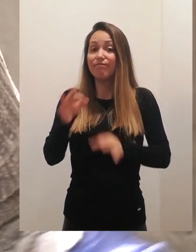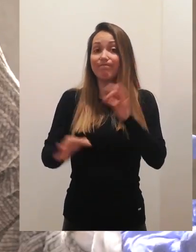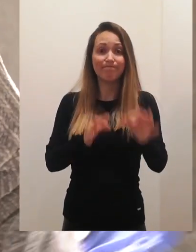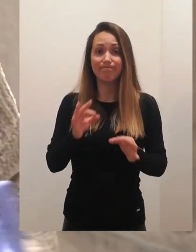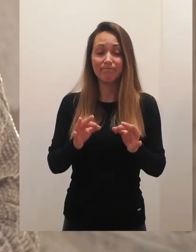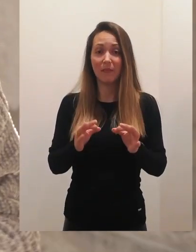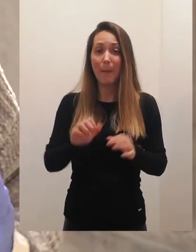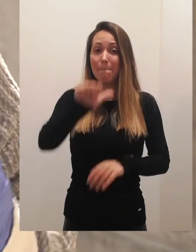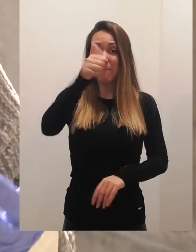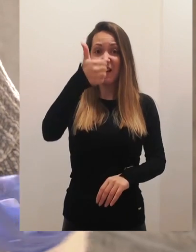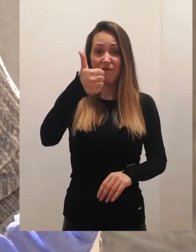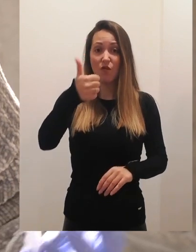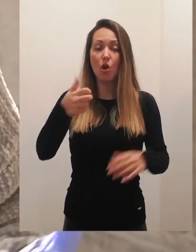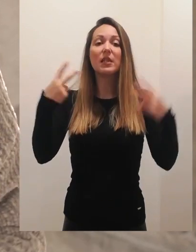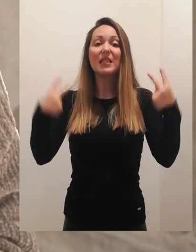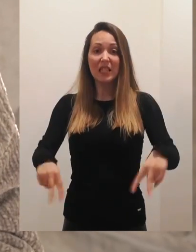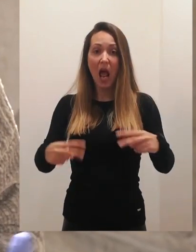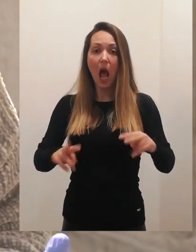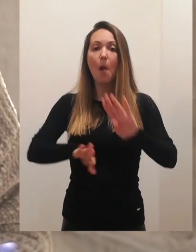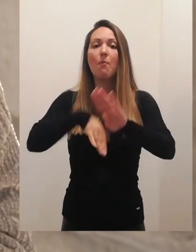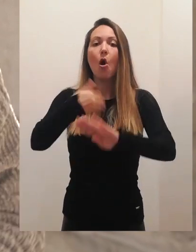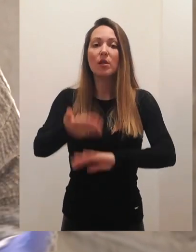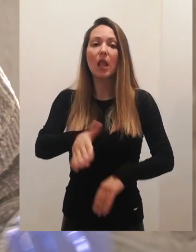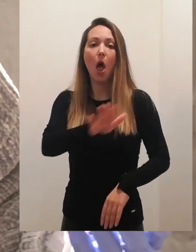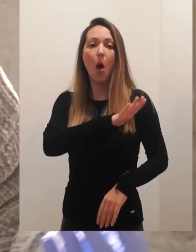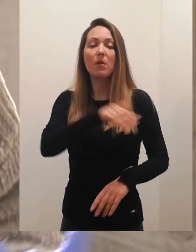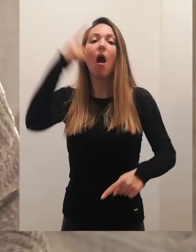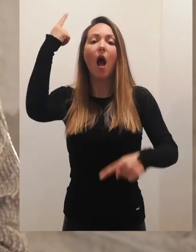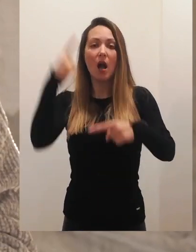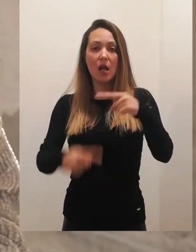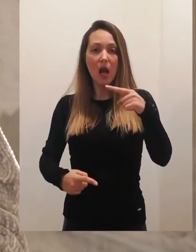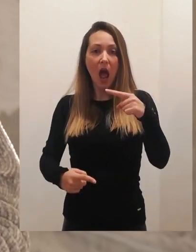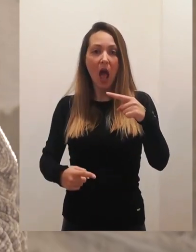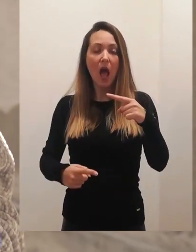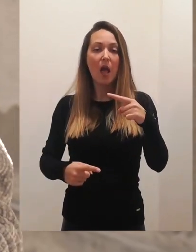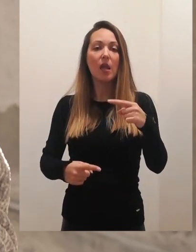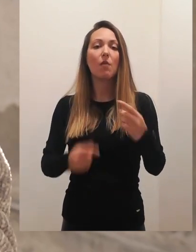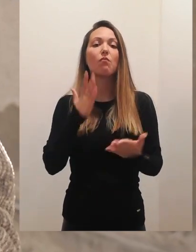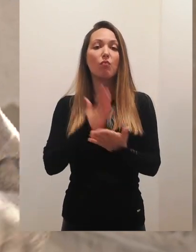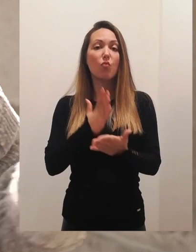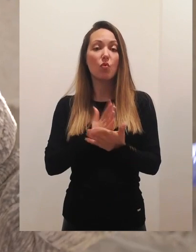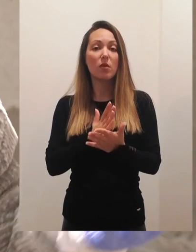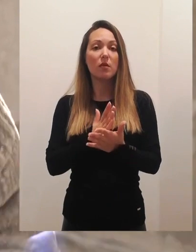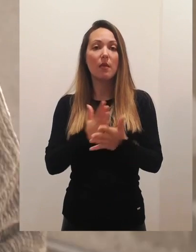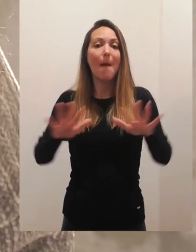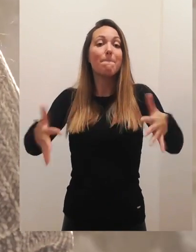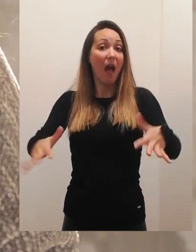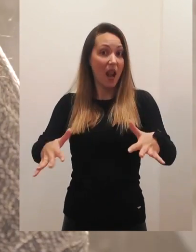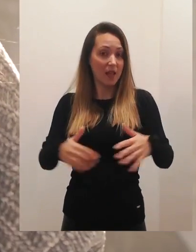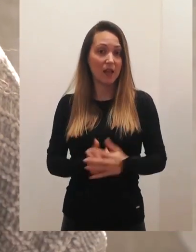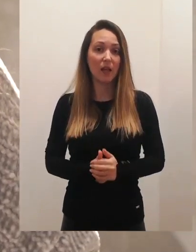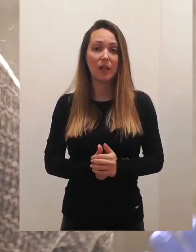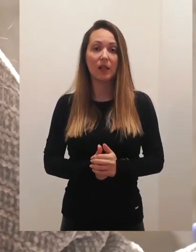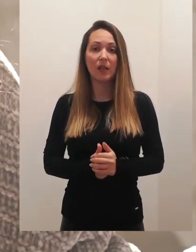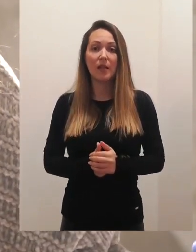deo. Prvo ide strah, ide upreznost i na kraju, posle toga kad prevladamo sve to, nastupa panika.